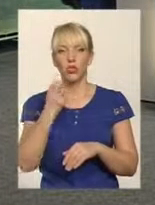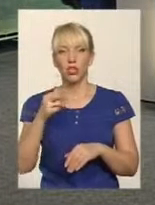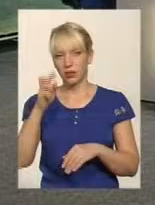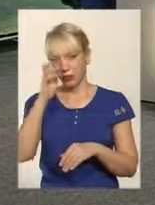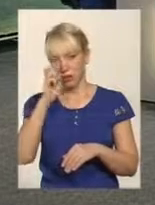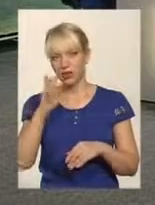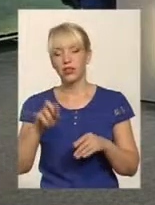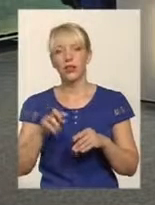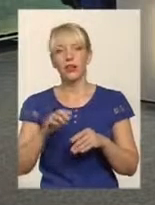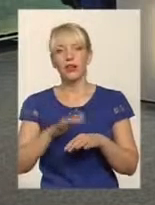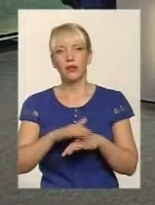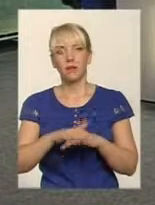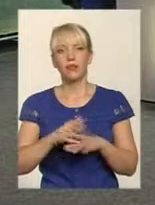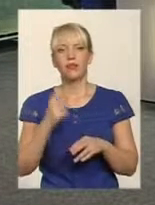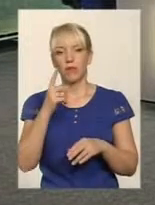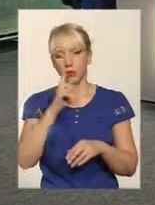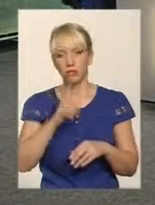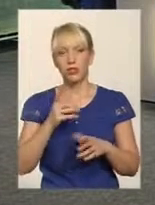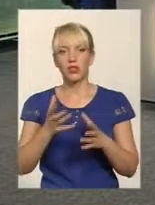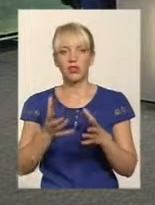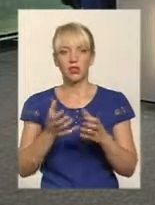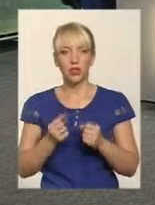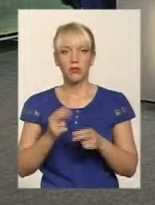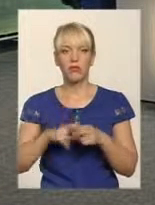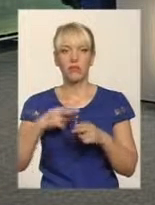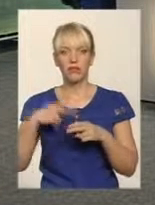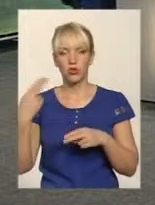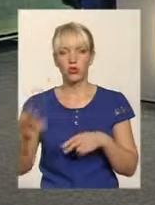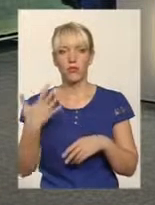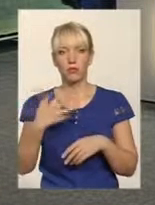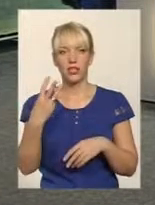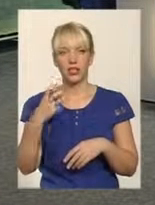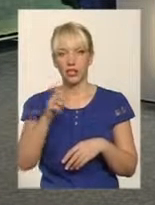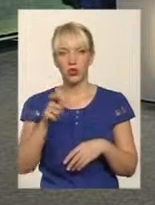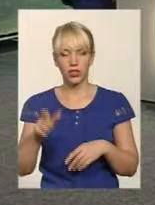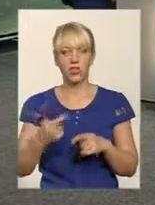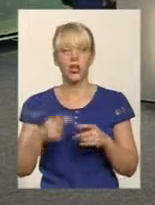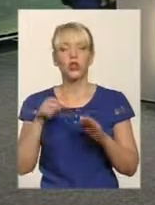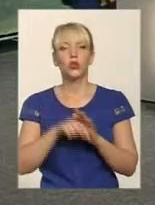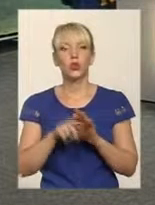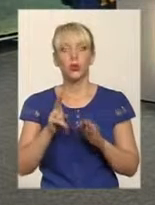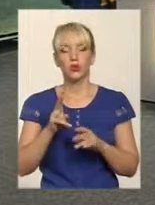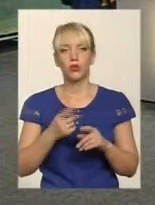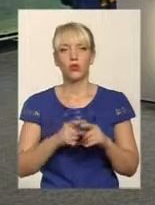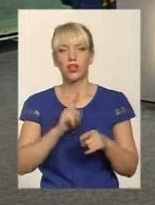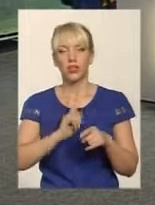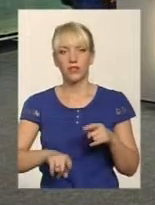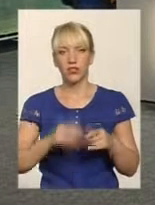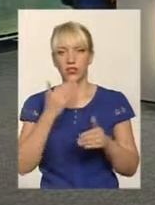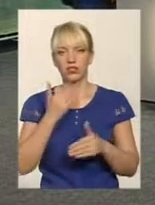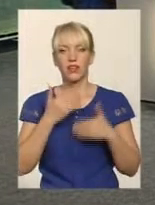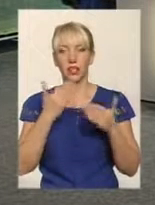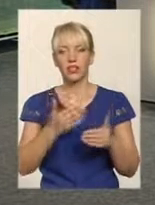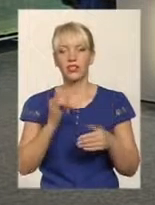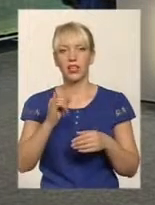місяці отримали перше відшкодування. 53 фізичних особи отримали відшкодування на загальну суму 151 хто найшвидше звернеться і